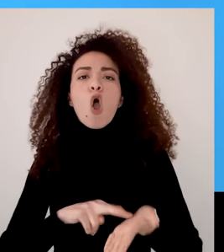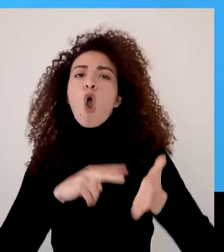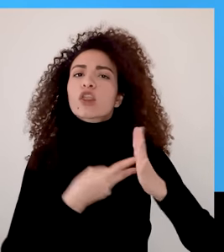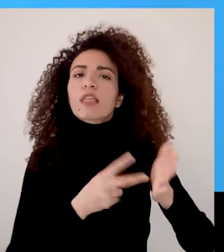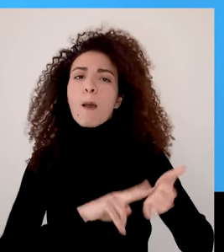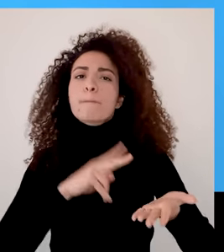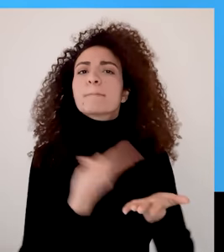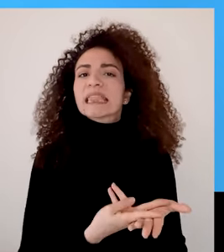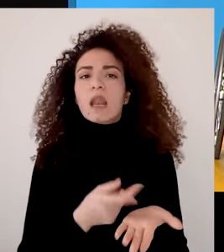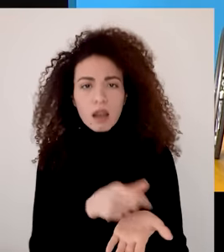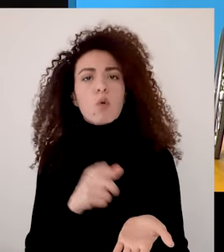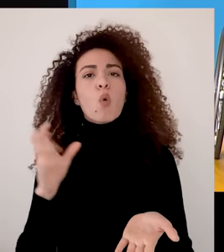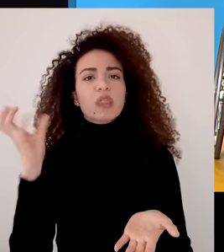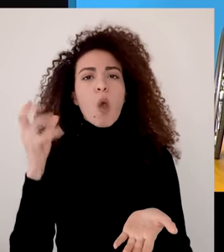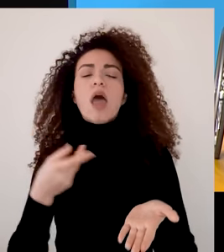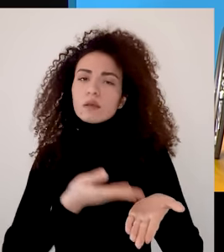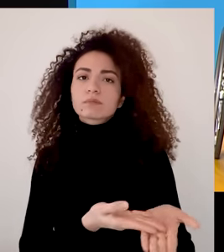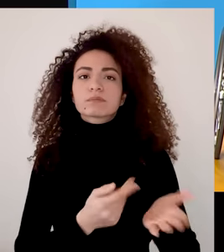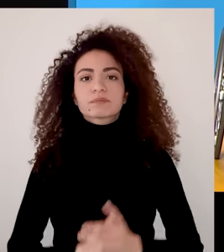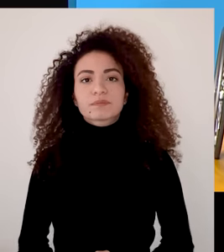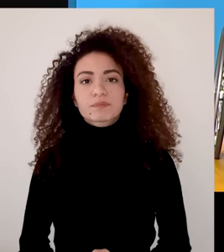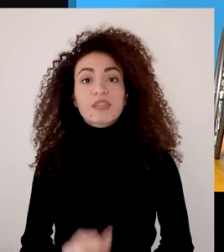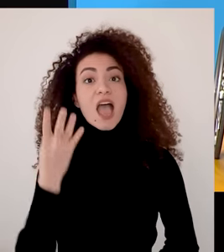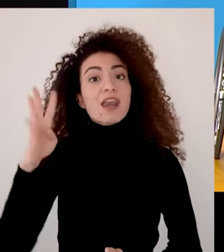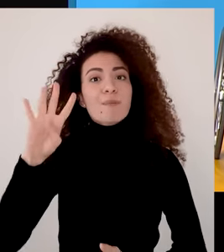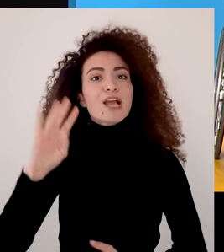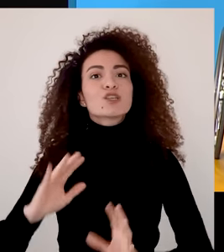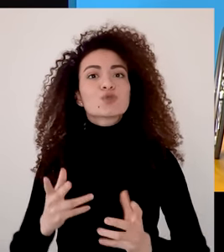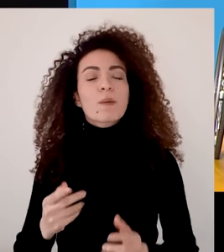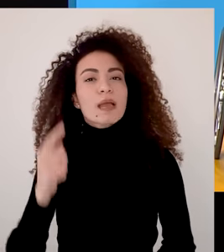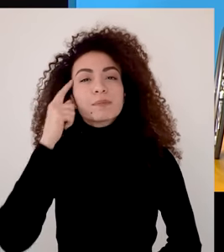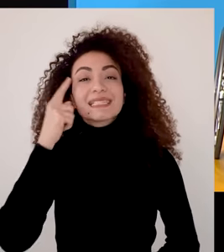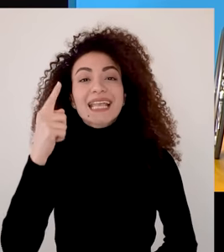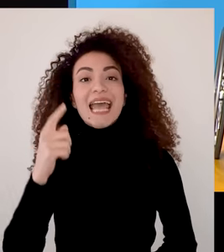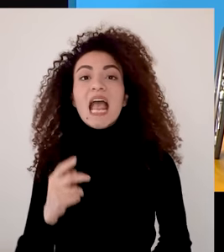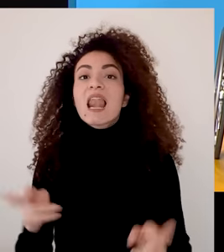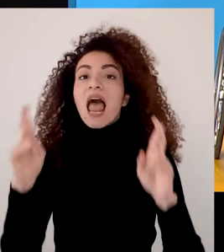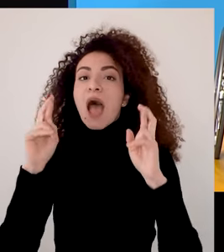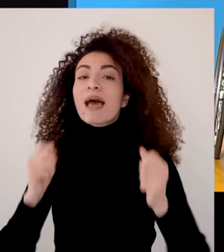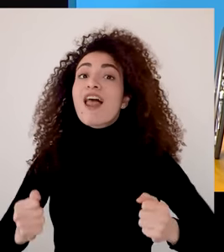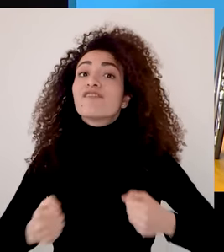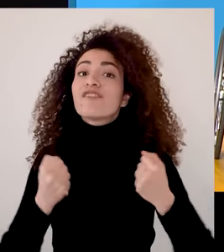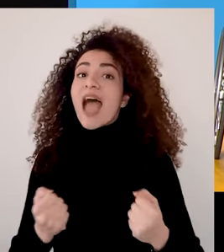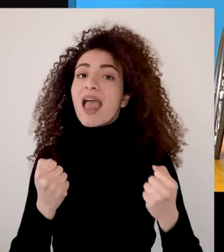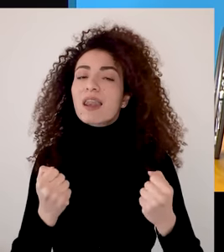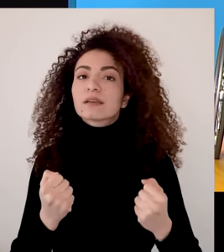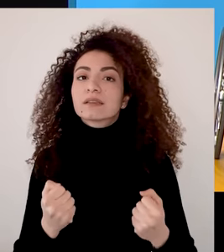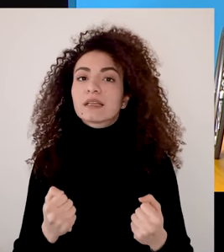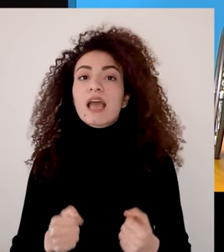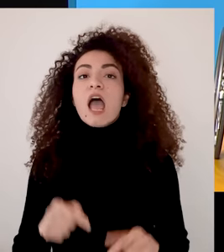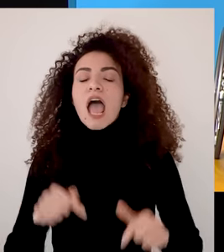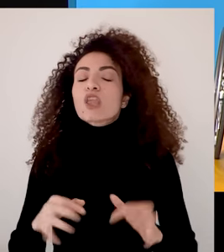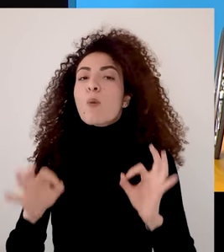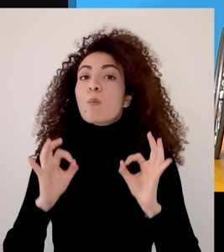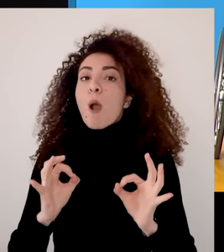تسميد خطة بديلة رابعا وأخيرا الإجابة بالأمل الفاعل تذكر مفهوم الأمل الفاعل اللي قدمنيه بالفقرة